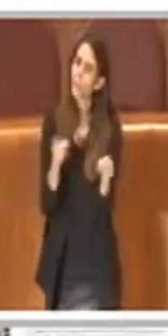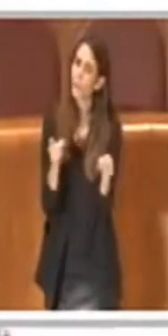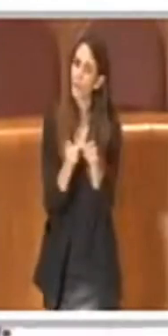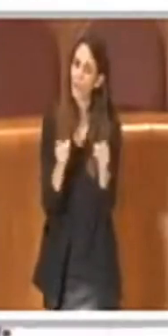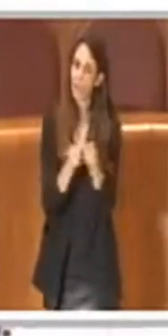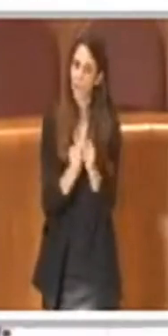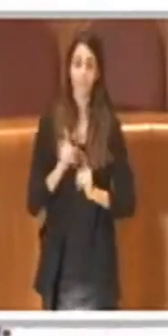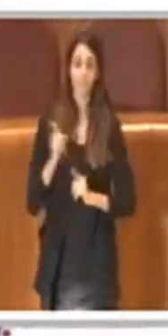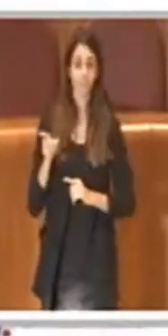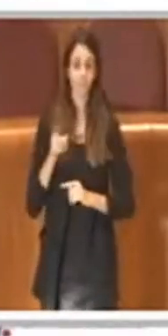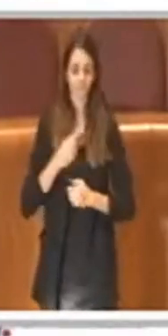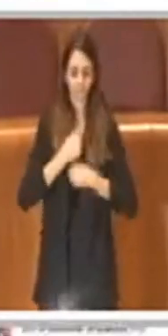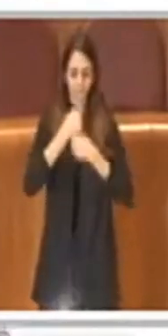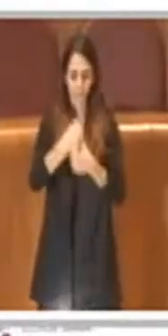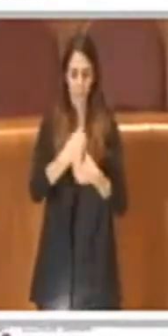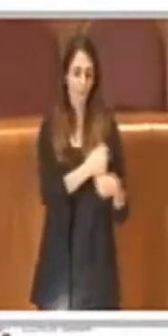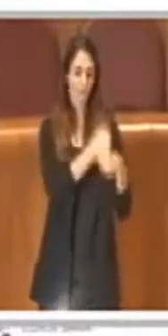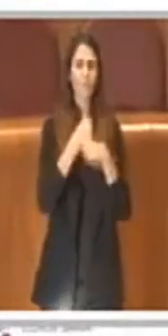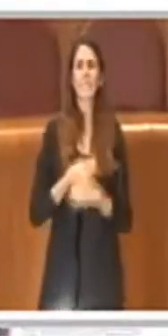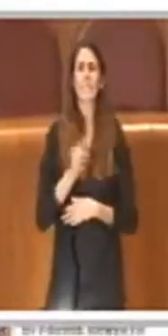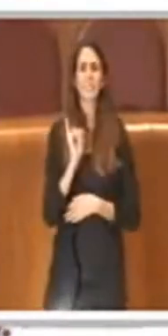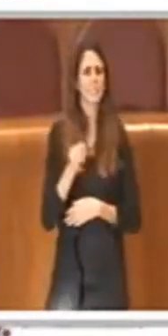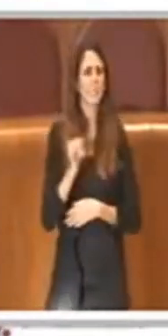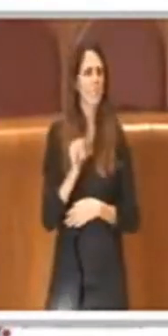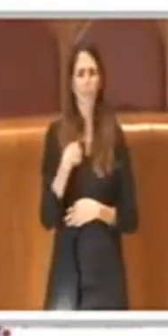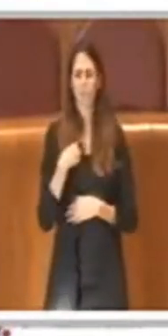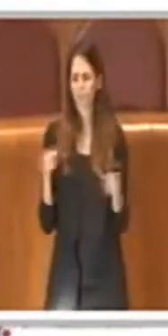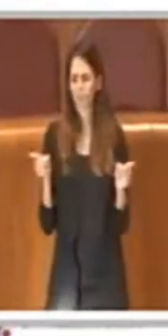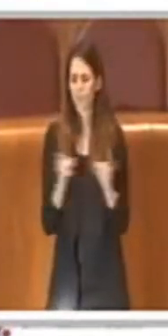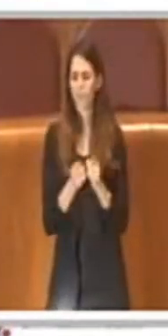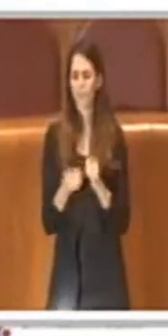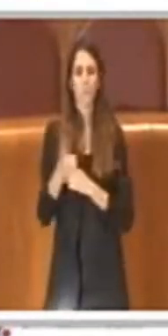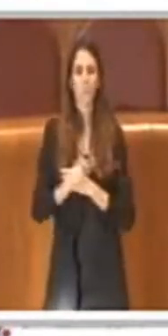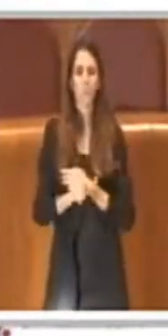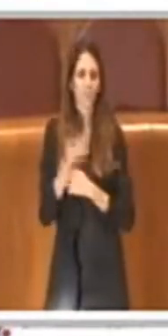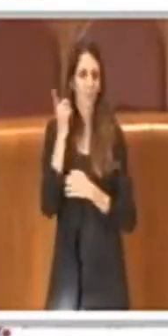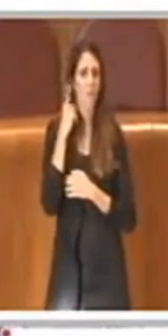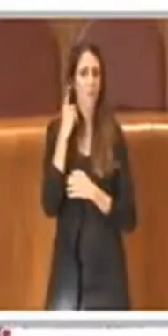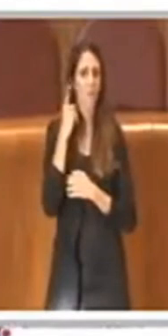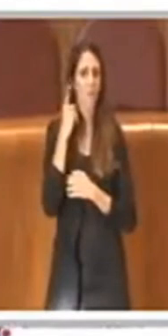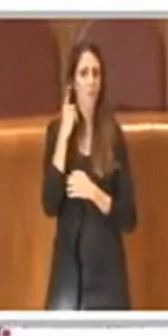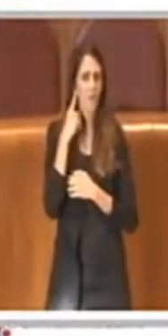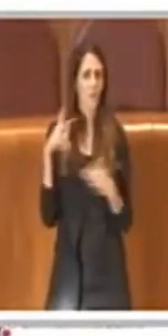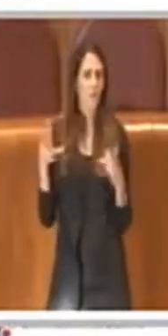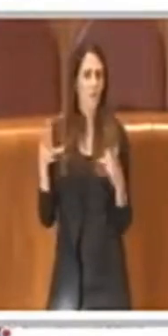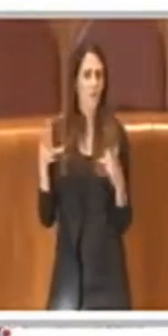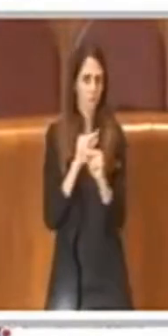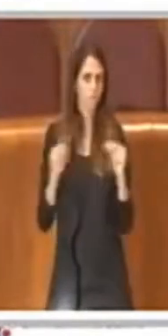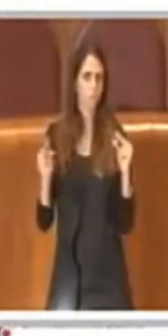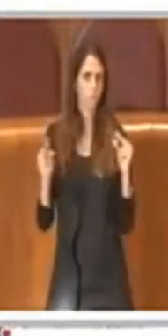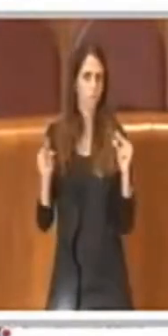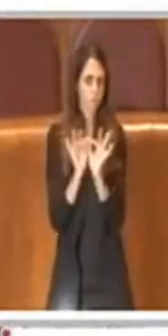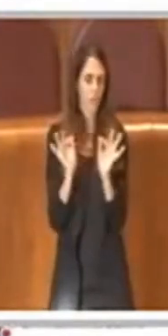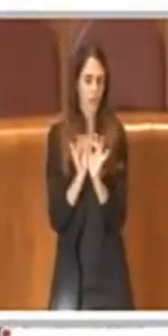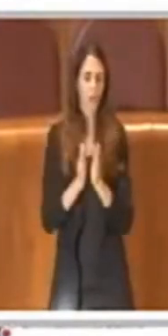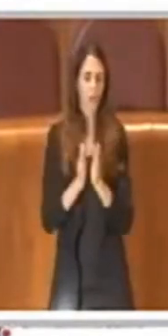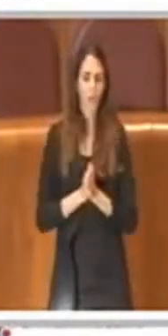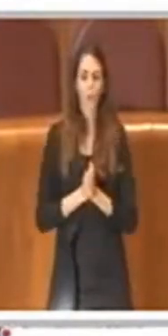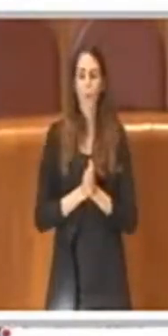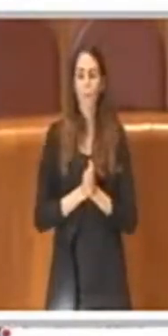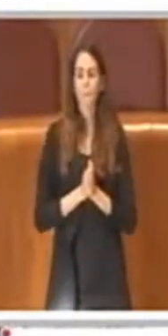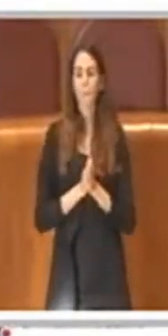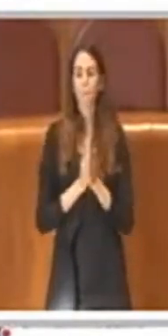Tanto quello che sarà da dire è stato detto, ripetiamo, secondo me non c'è una